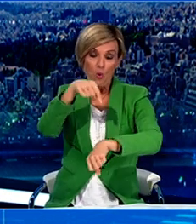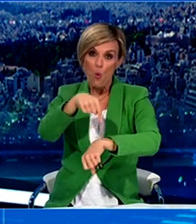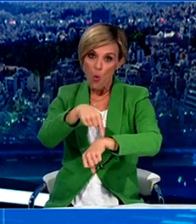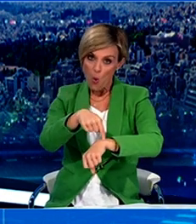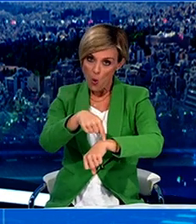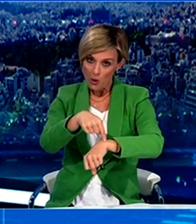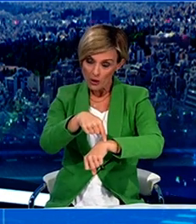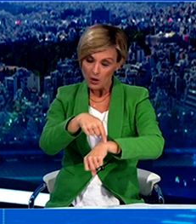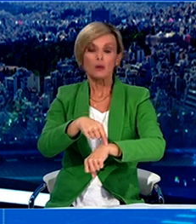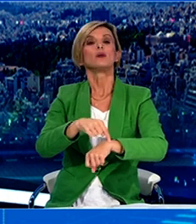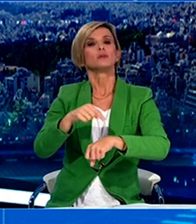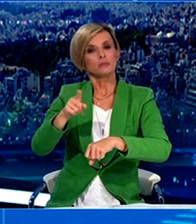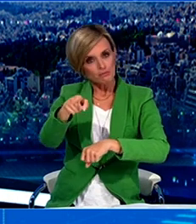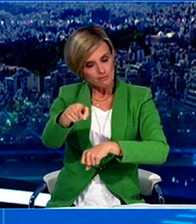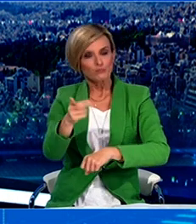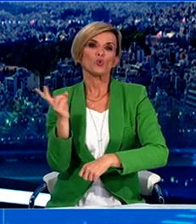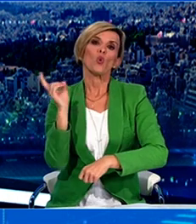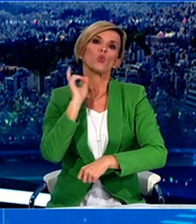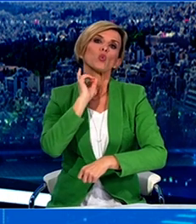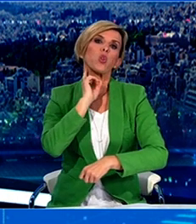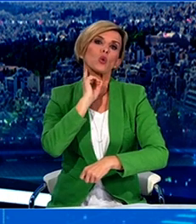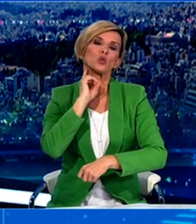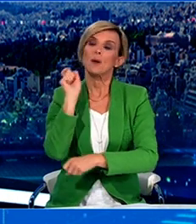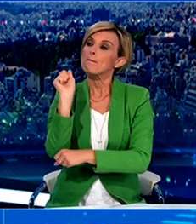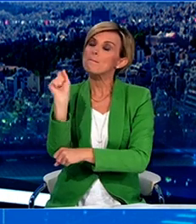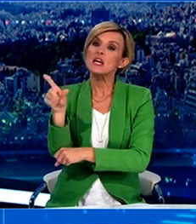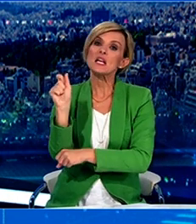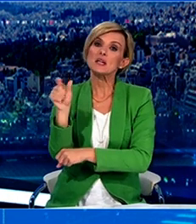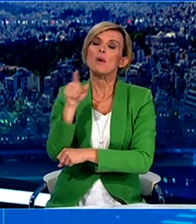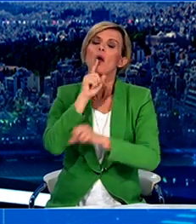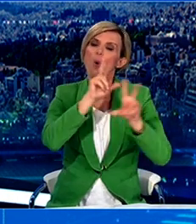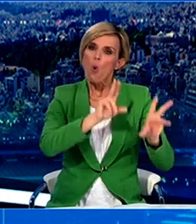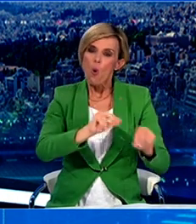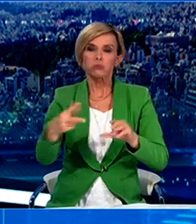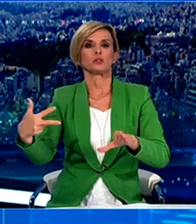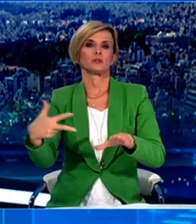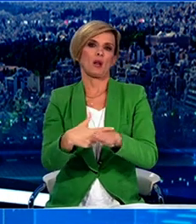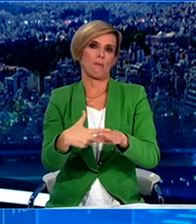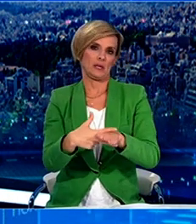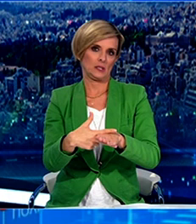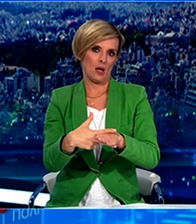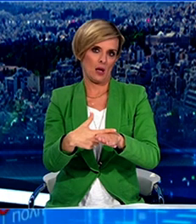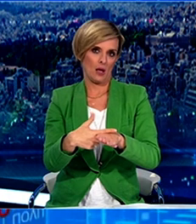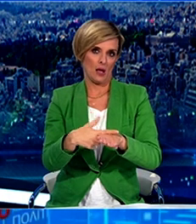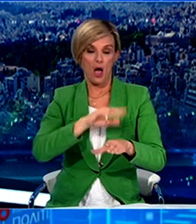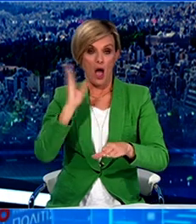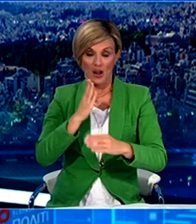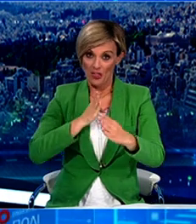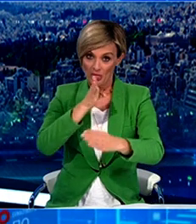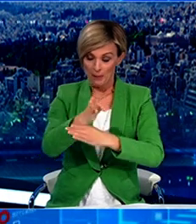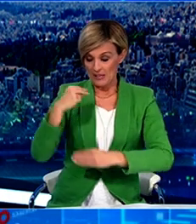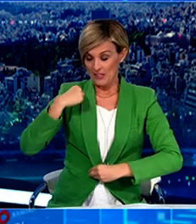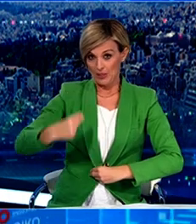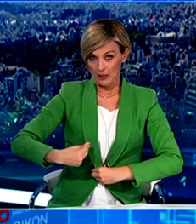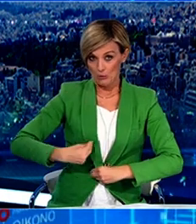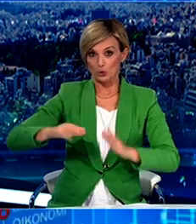της ως άνω ενημέρωσης. Καθώς και μετάβαση στην τράπεζα στο μέτρο που δεν είναι δυνατή ηλεκτρονική συναλλαγή. Για μετάβαση σε δημόσια υπηρεσία